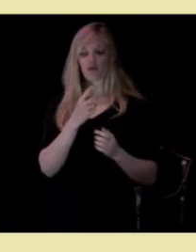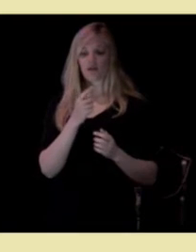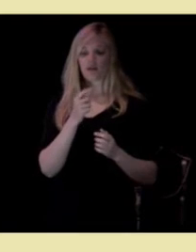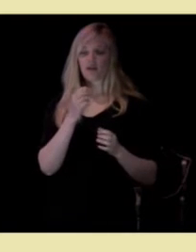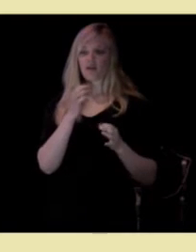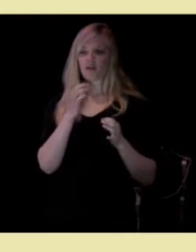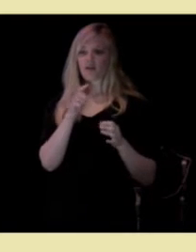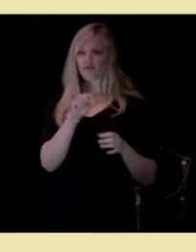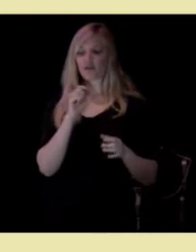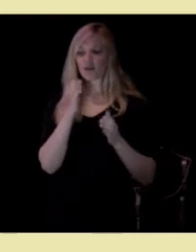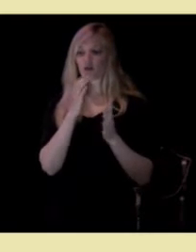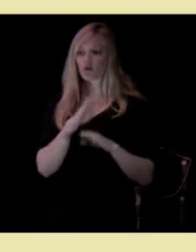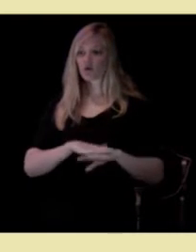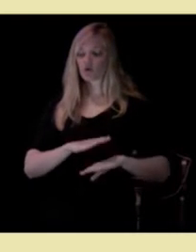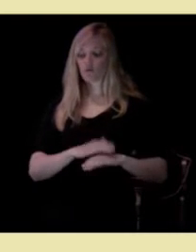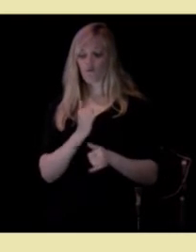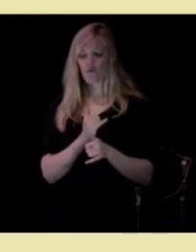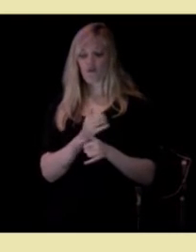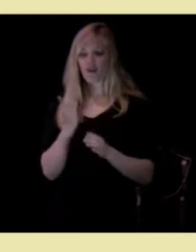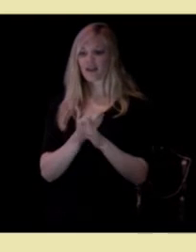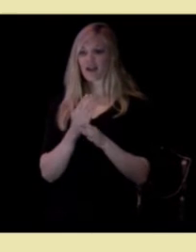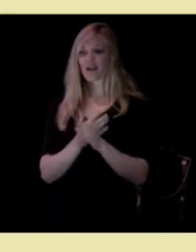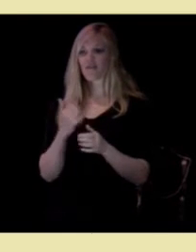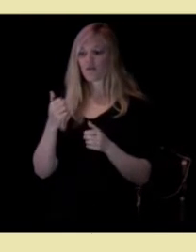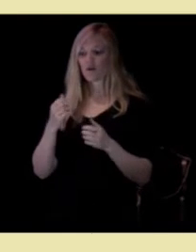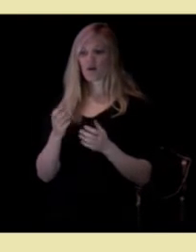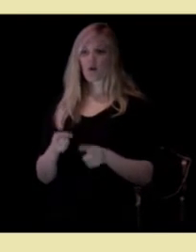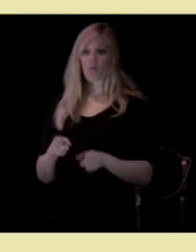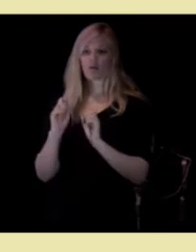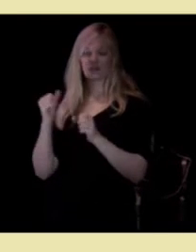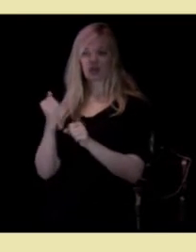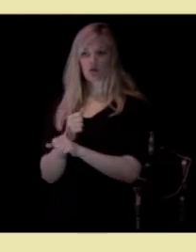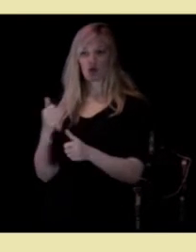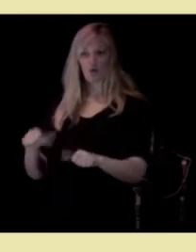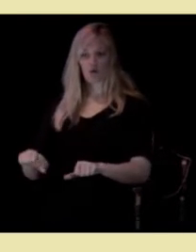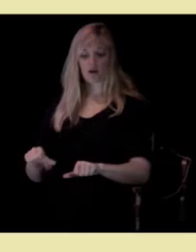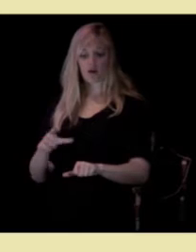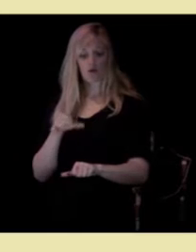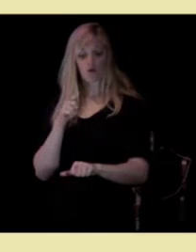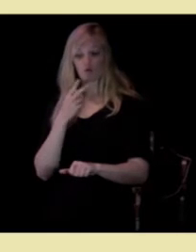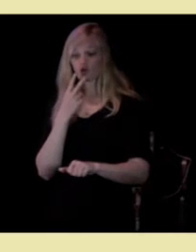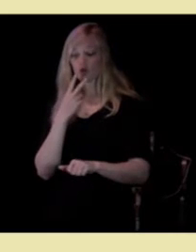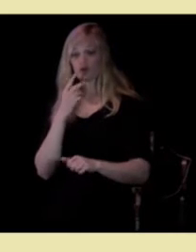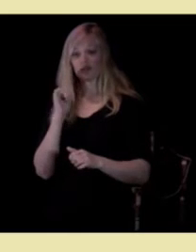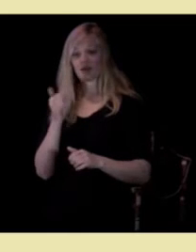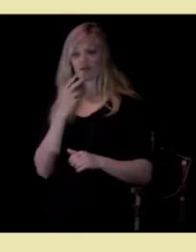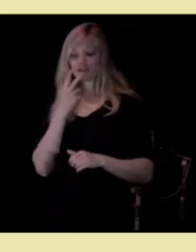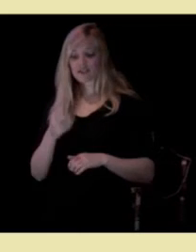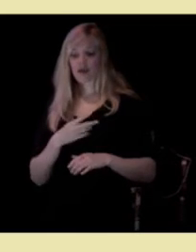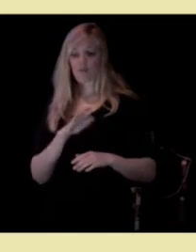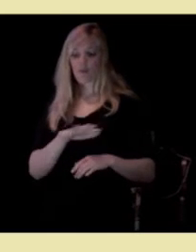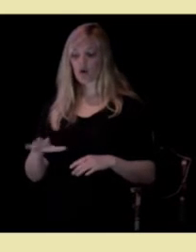hvis en elev oppfører seg dårlig. sånn fanger de opp barn og unge som trenger hjelp.